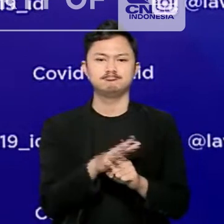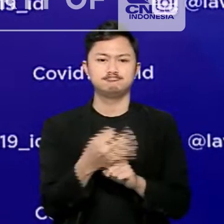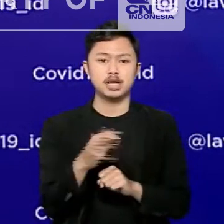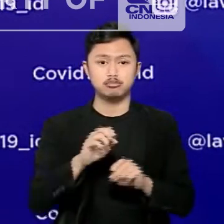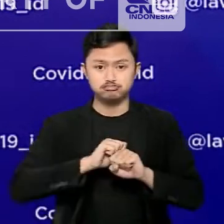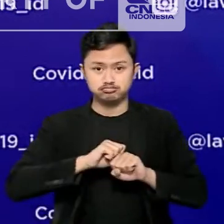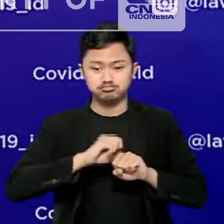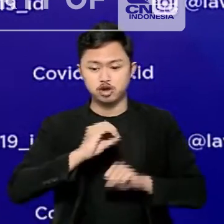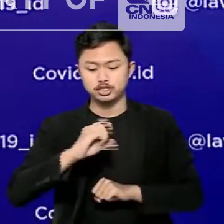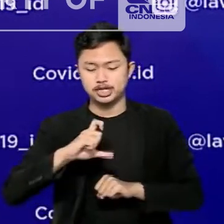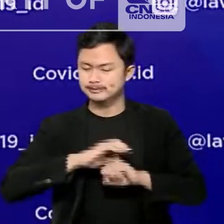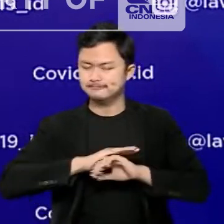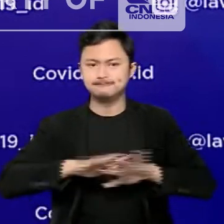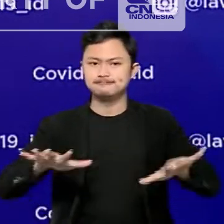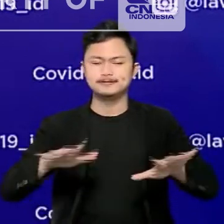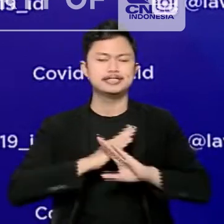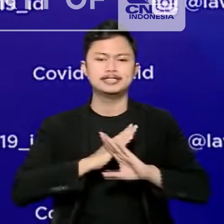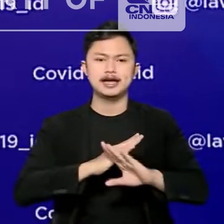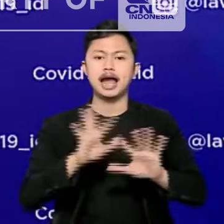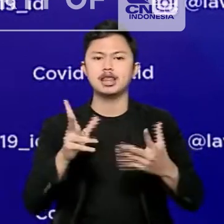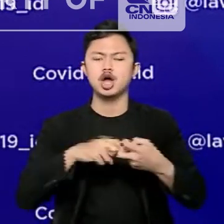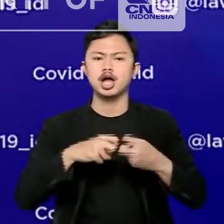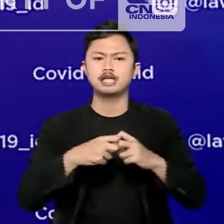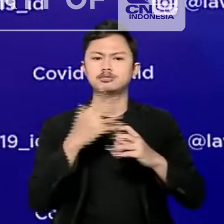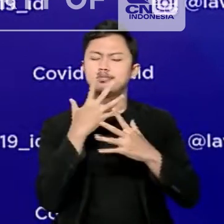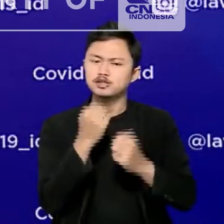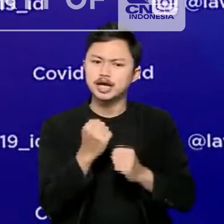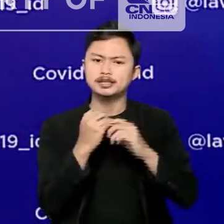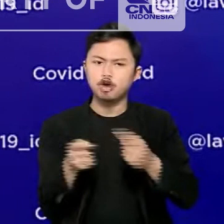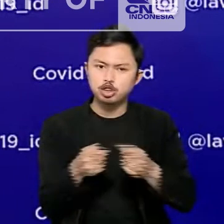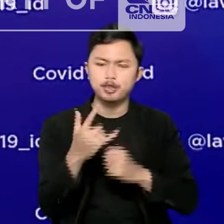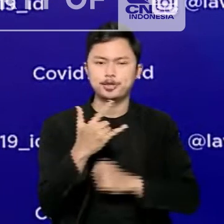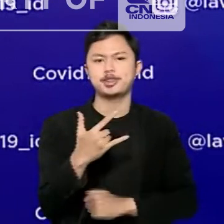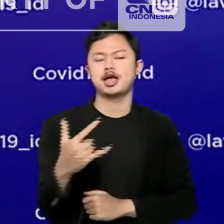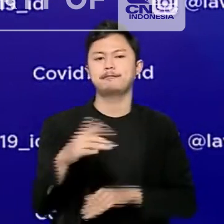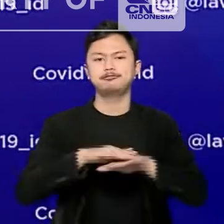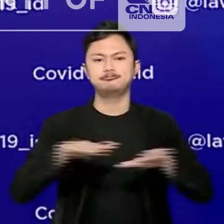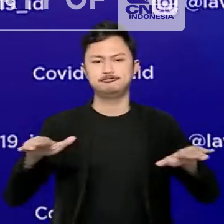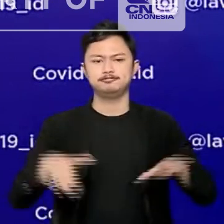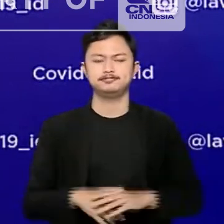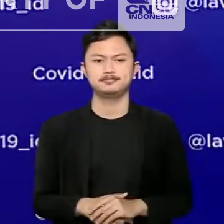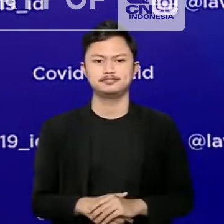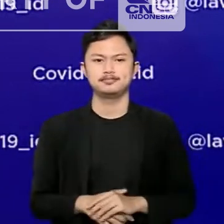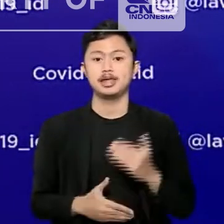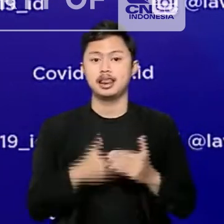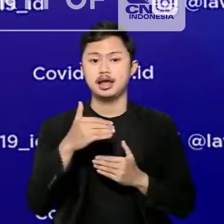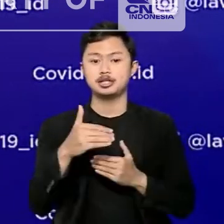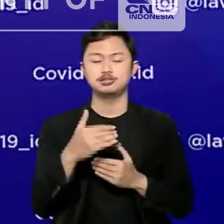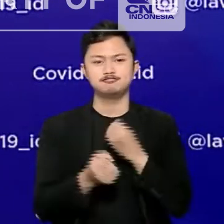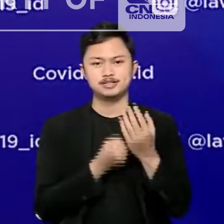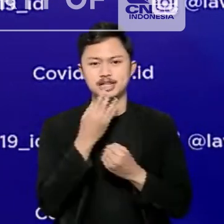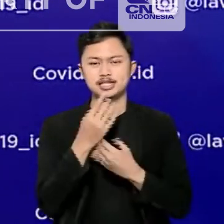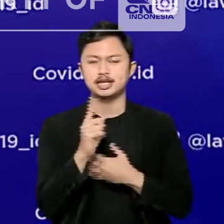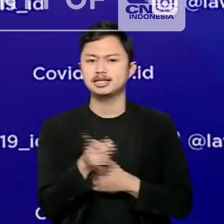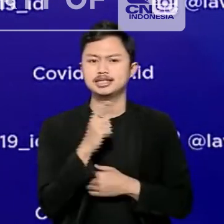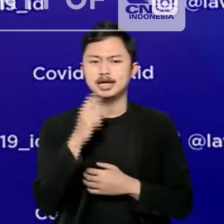Omikron dan mempertahankan kondisi kasus agar tetap terkendali. Selanjutnya, saya akan menjabarkan